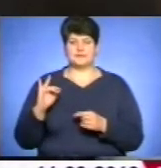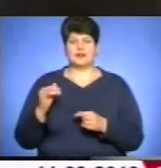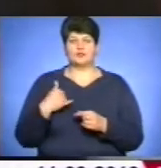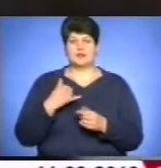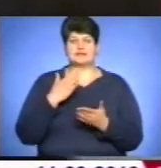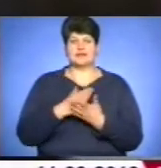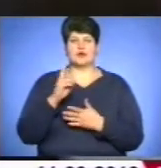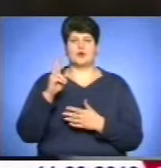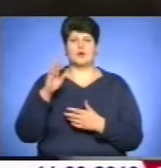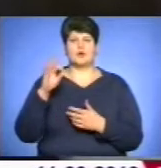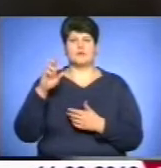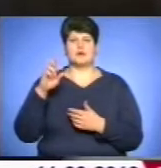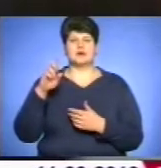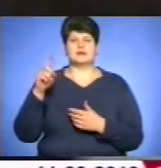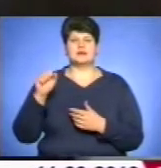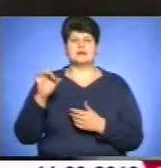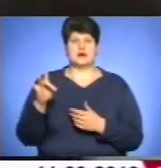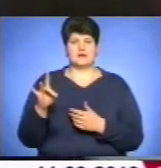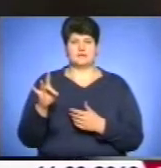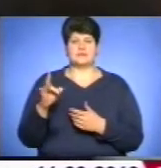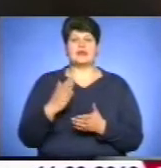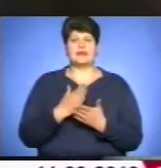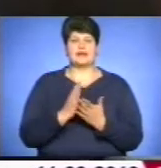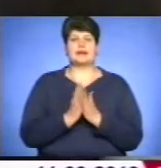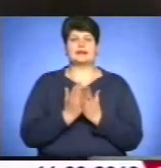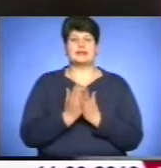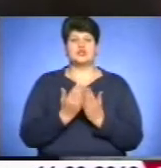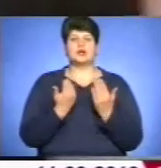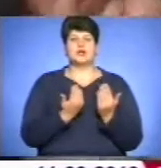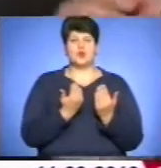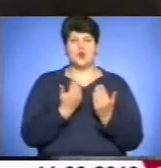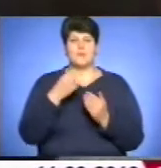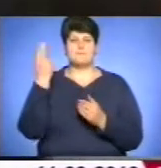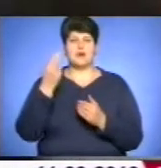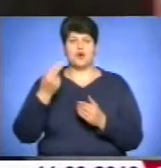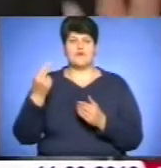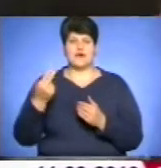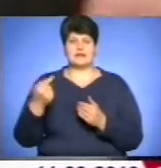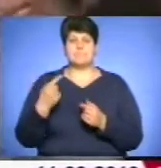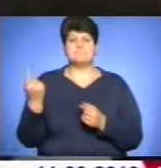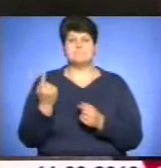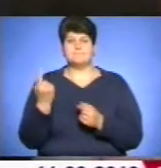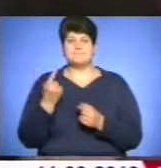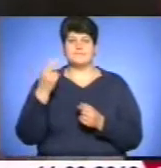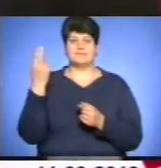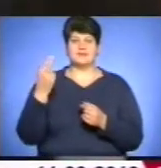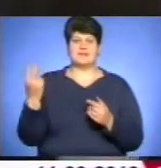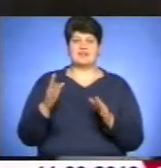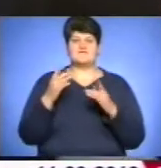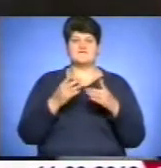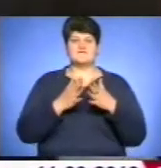Кобзар, є книжка його малювання, перші малювання, велика